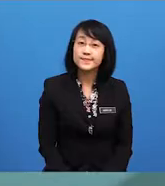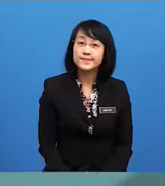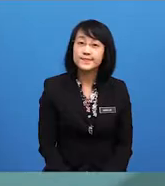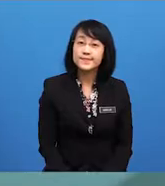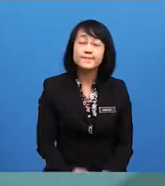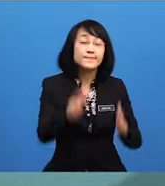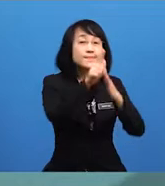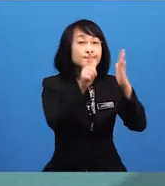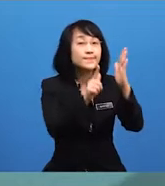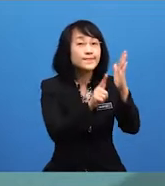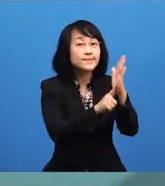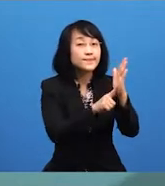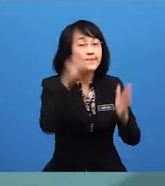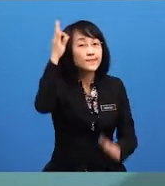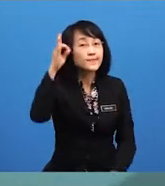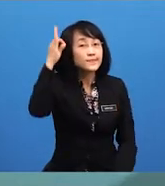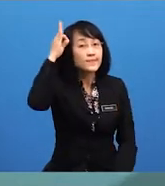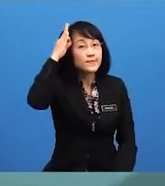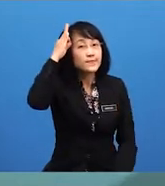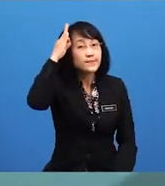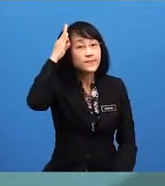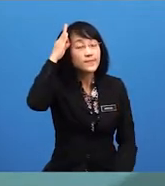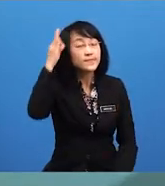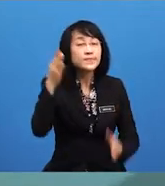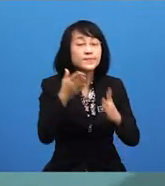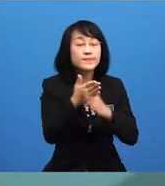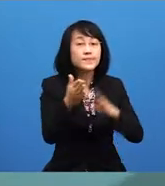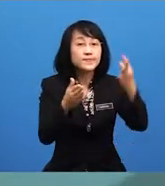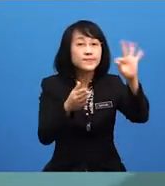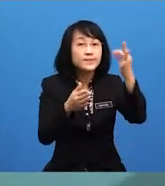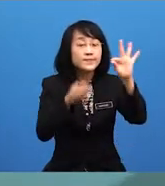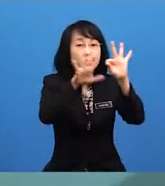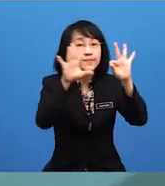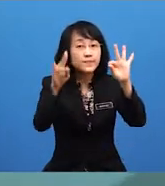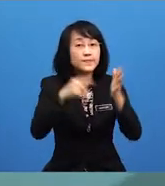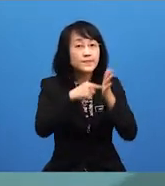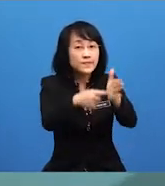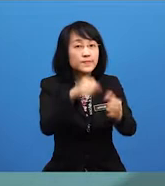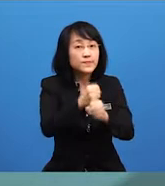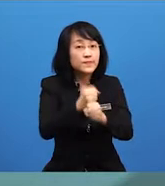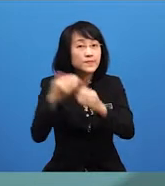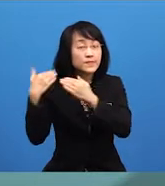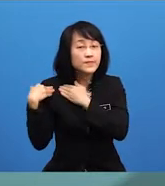Perlembagaan Persekutuan Tanah Melayu 1957 telah mewujudkan jawatan Yang Di-Pertuan Agung